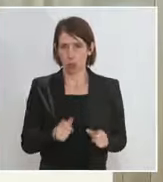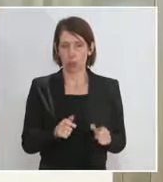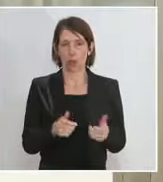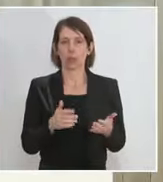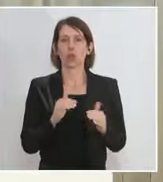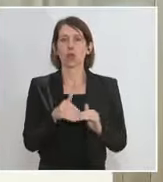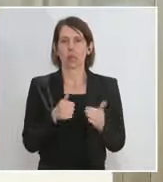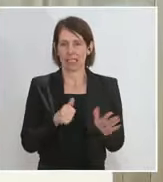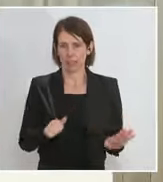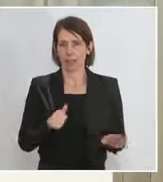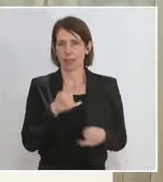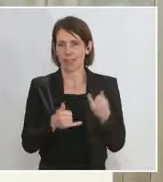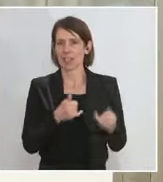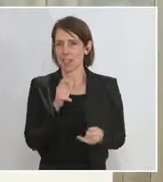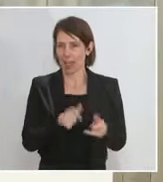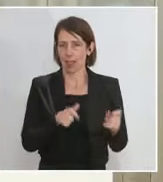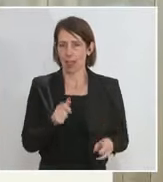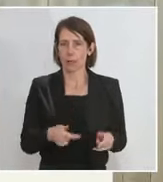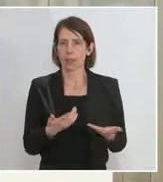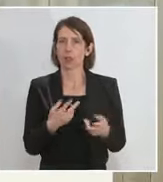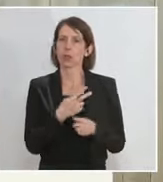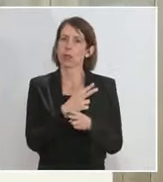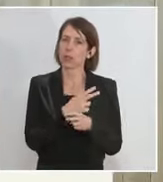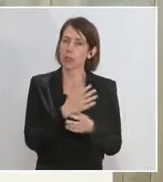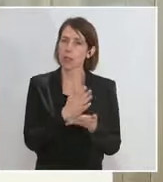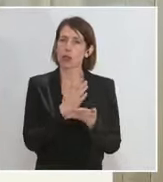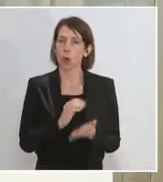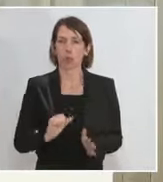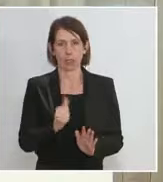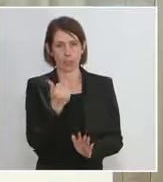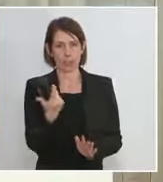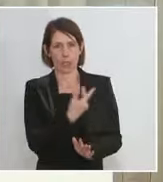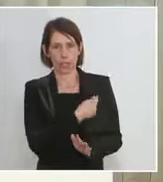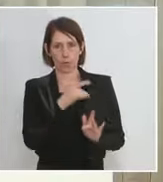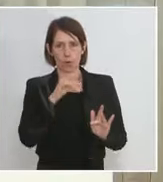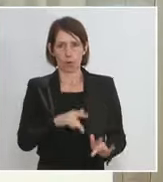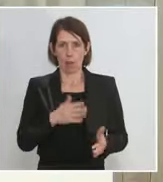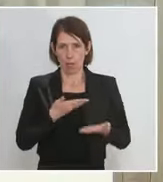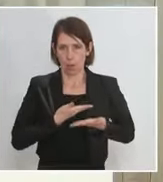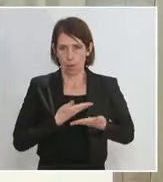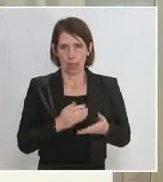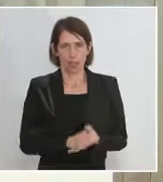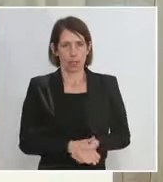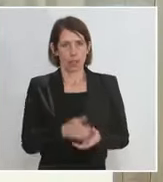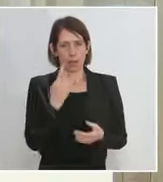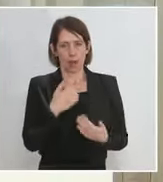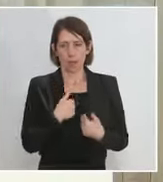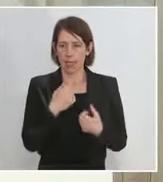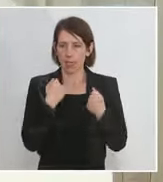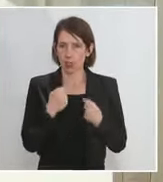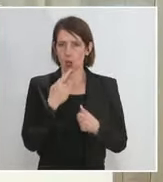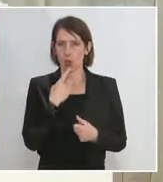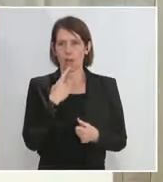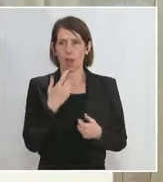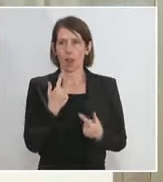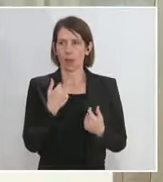anderen Worten, schöneren Worten darzustellen, bereits eine erste Impfung haben. Ich habe Ihnen, weil es mir so gefallen hat, von